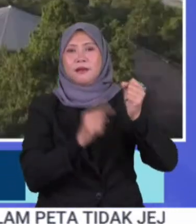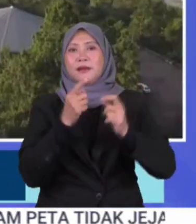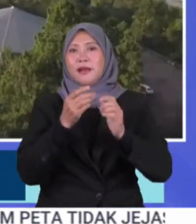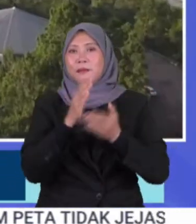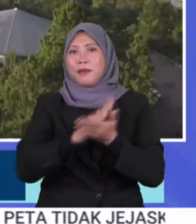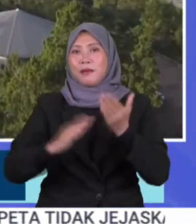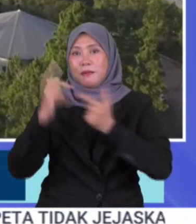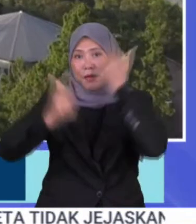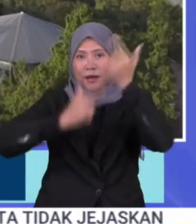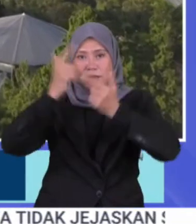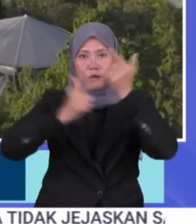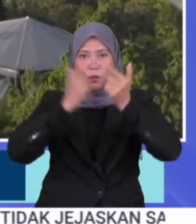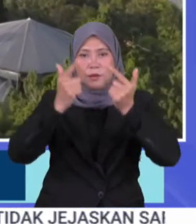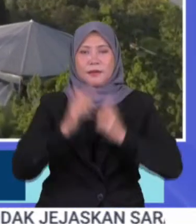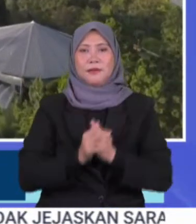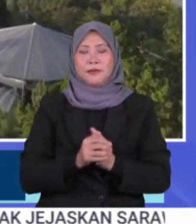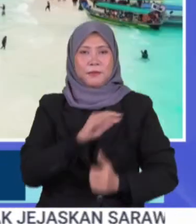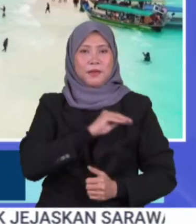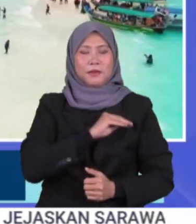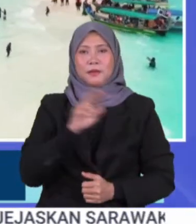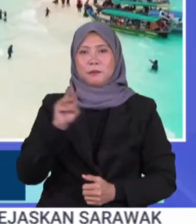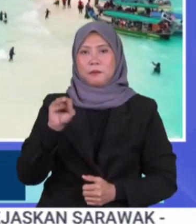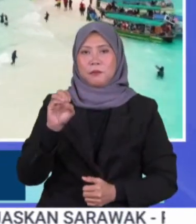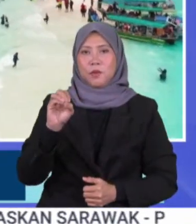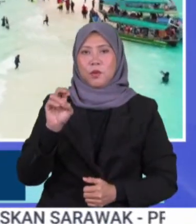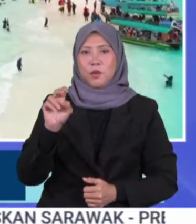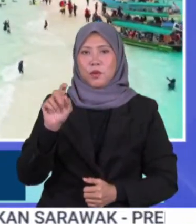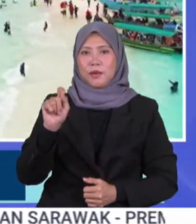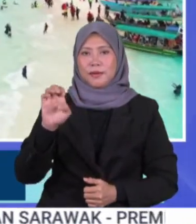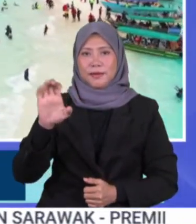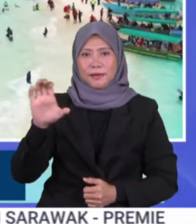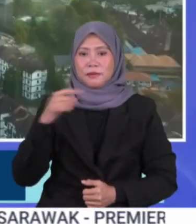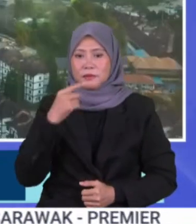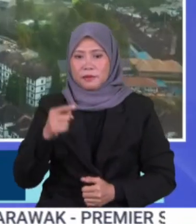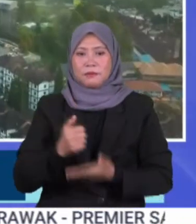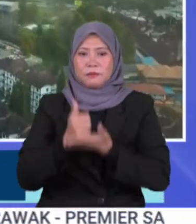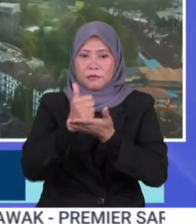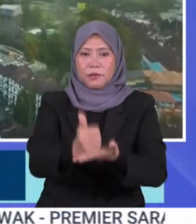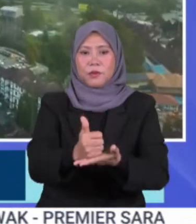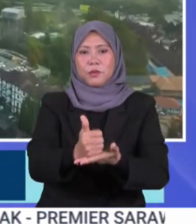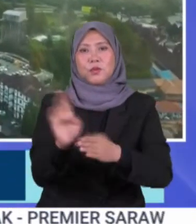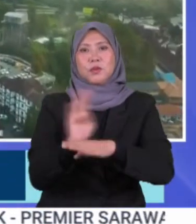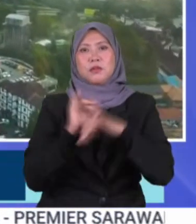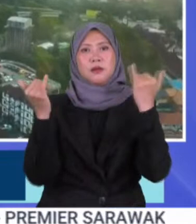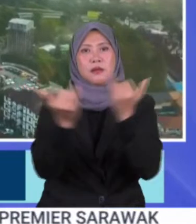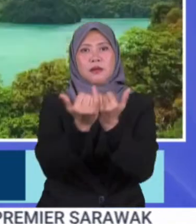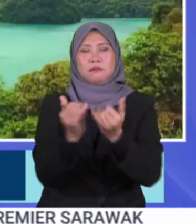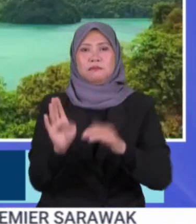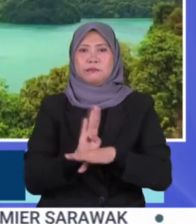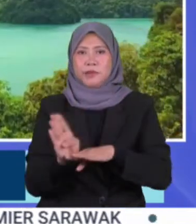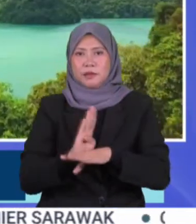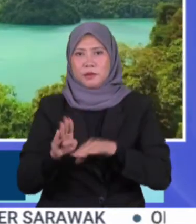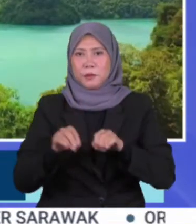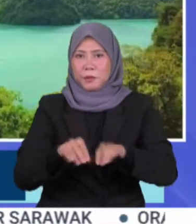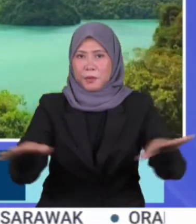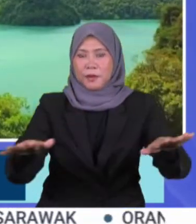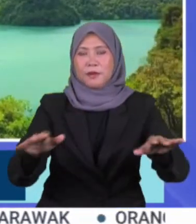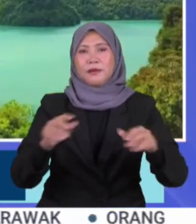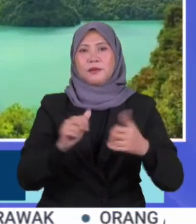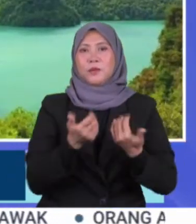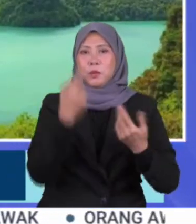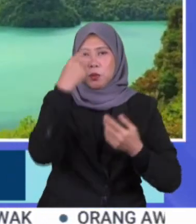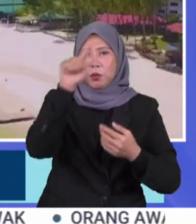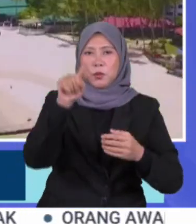pelancungan Menurut Menteri Motec, pinjaman itu bertujuan membantu syarikat mengembangkan produk seperti premis penginapan,